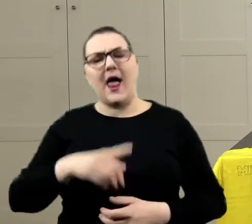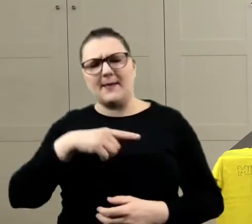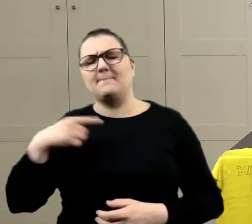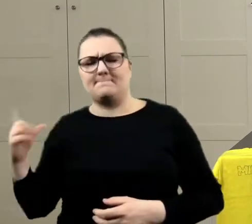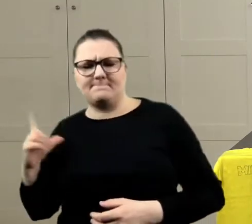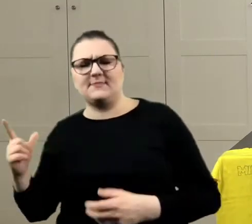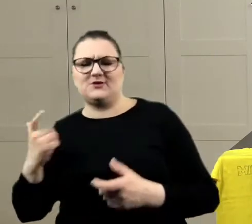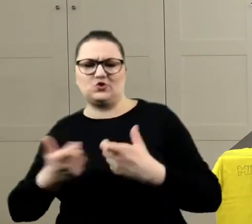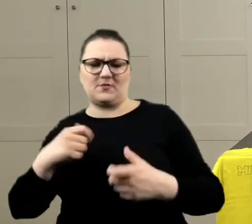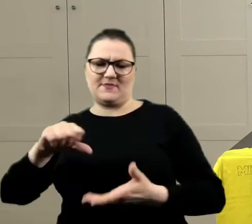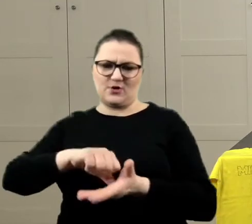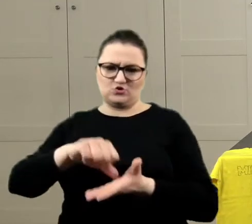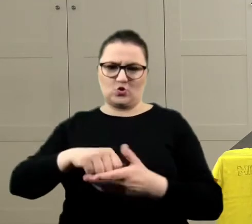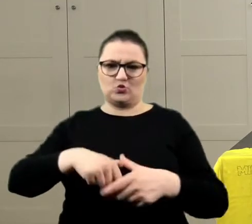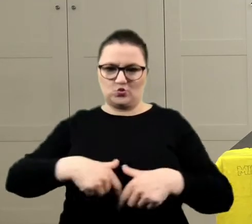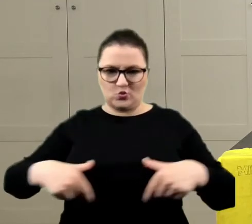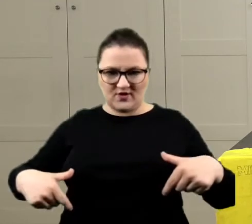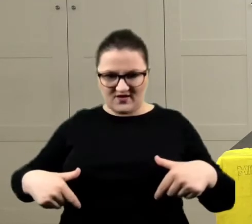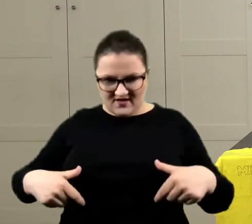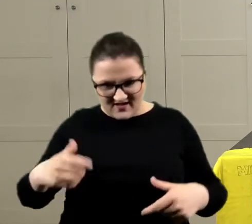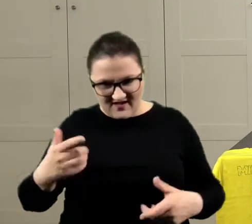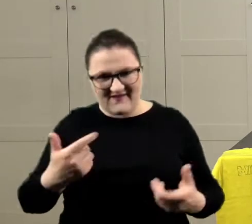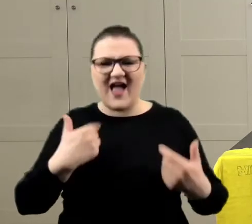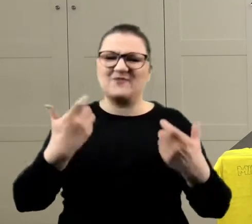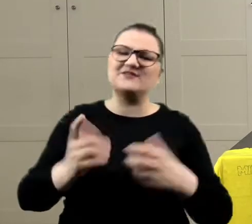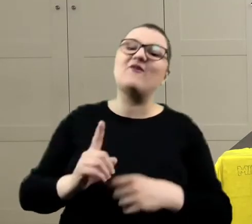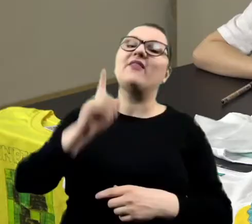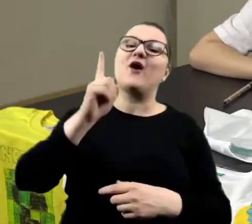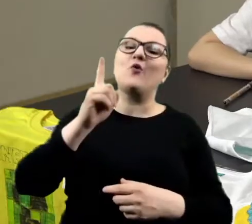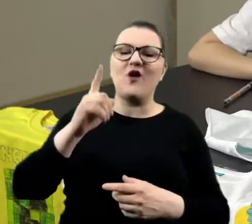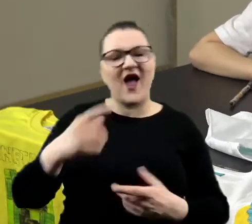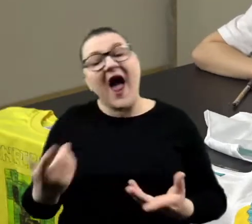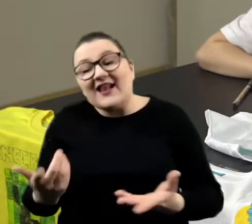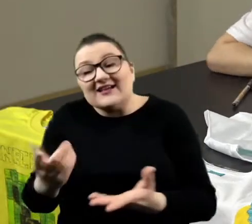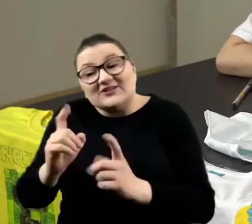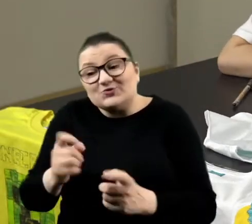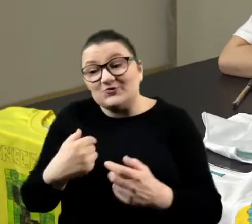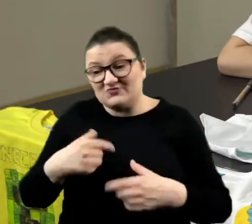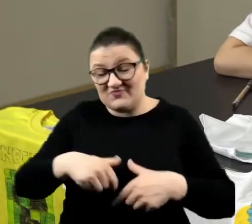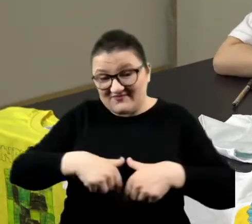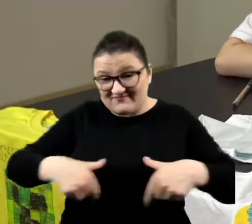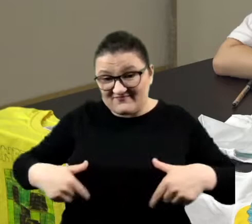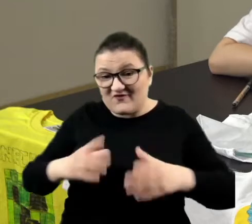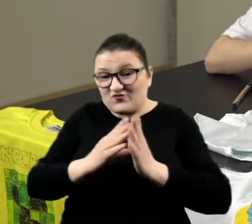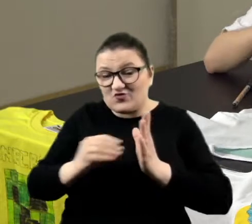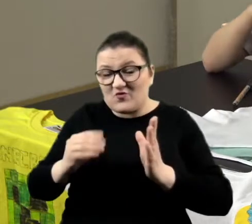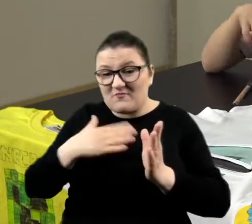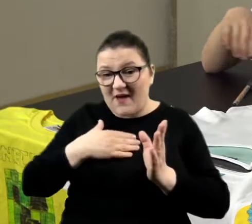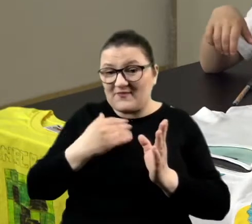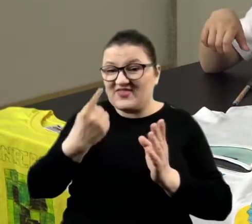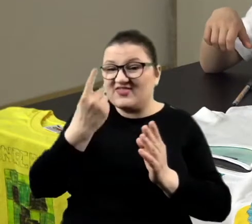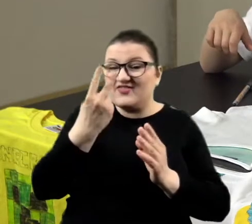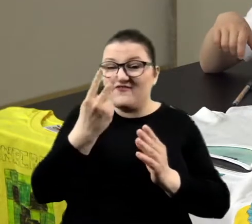na środku. Wiesz co, już my zaczęłyśmy tutaj, więc chyba mamy już tutaj dwie kreski, słuchajcie,